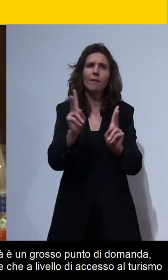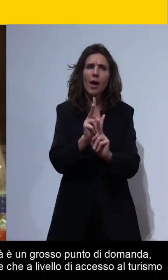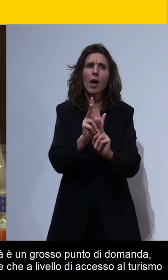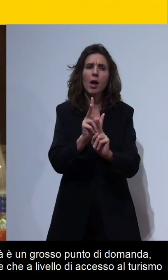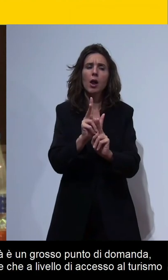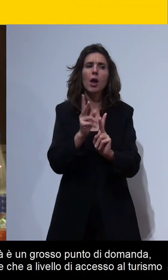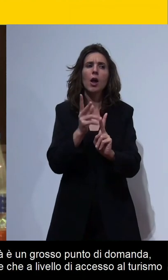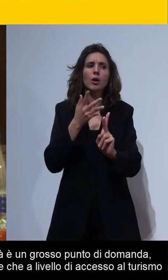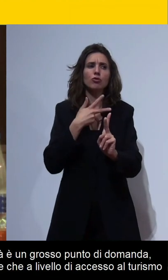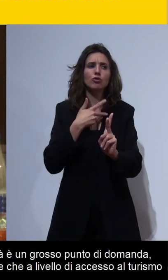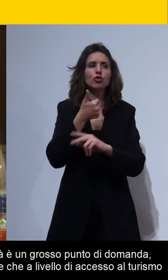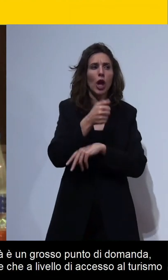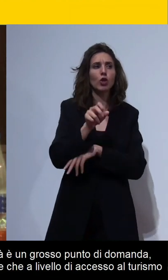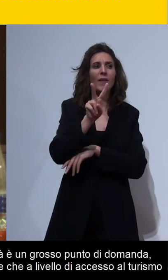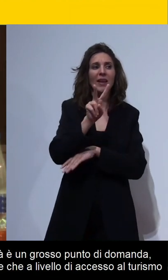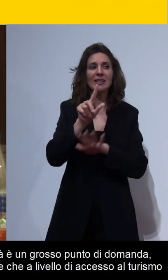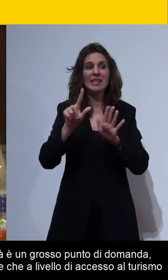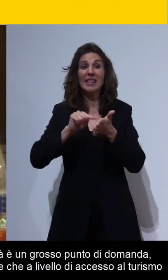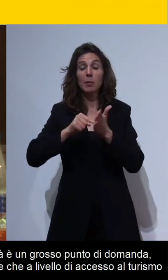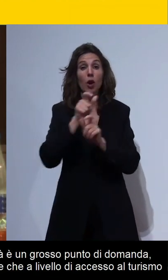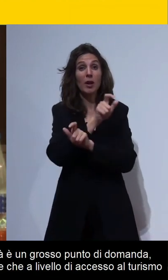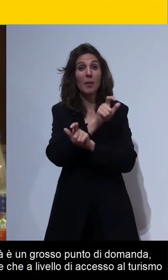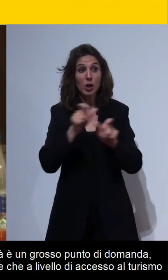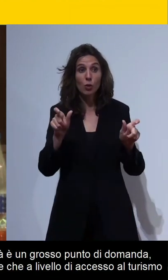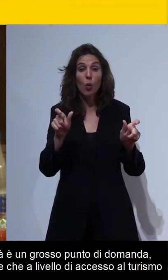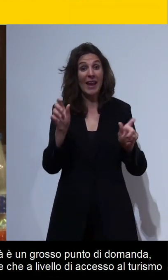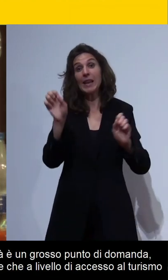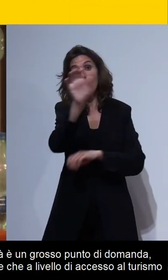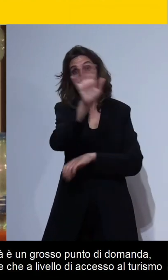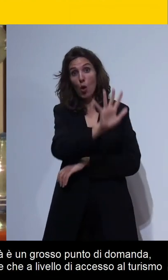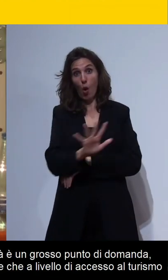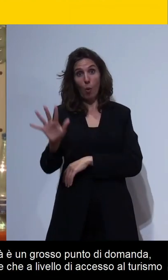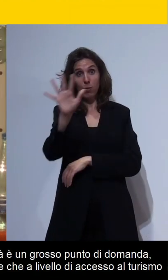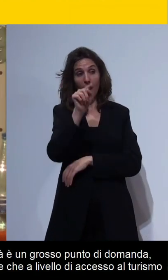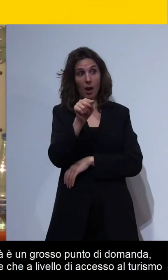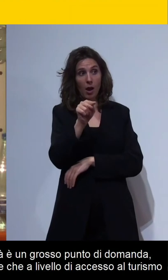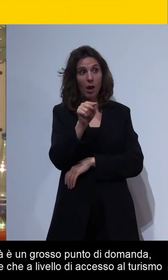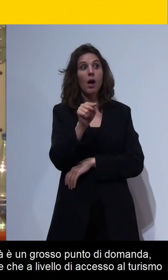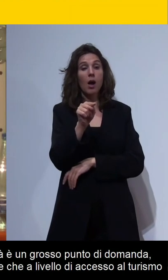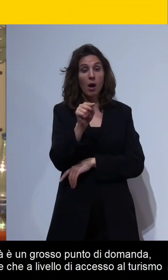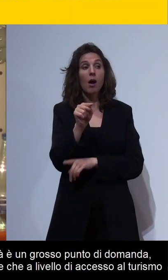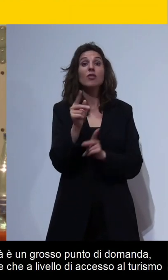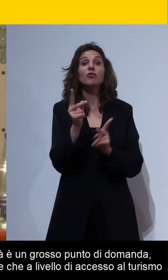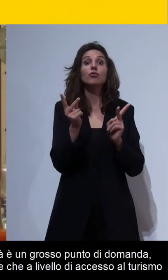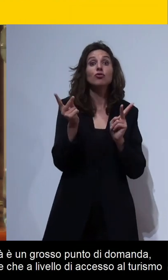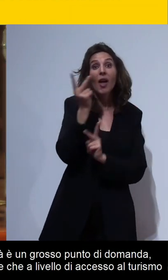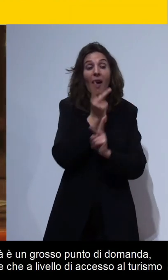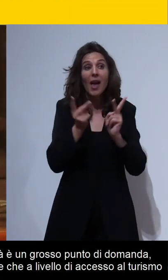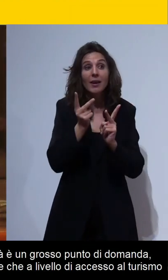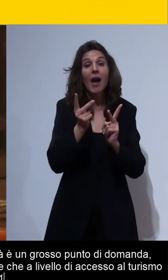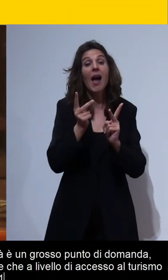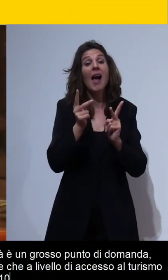milioni di persone in Europa non sono scritta di cui 10 milioni